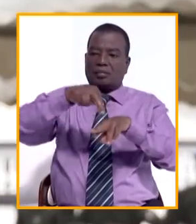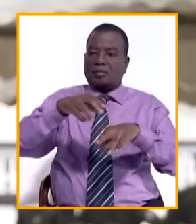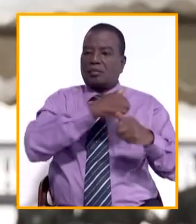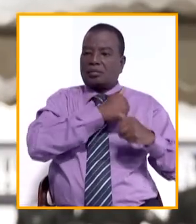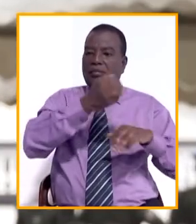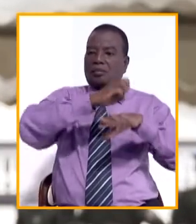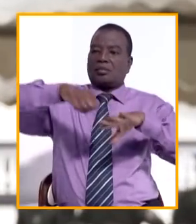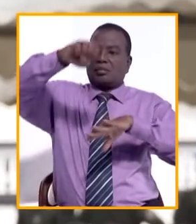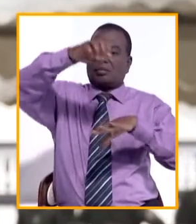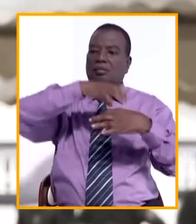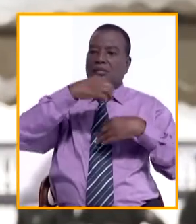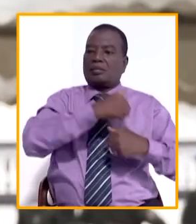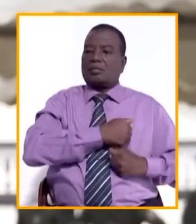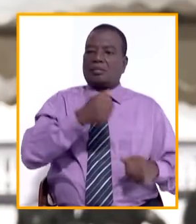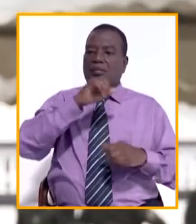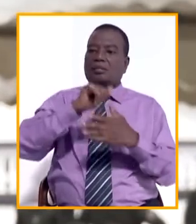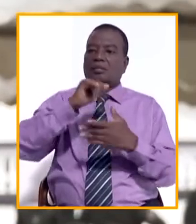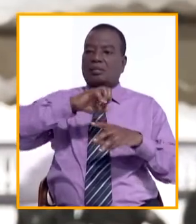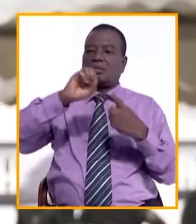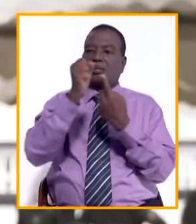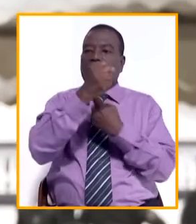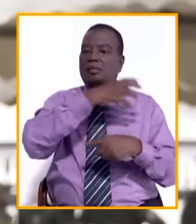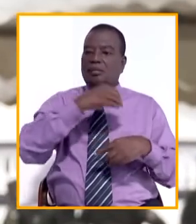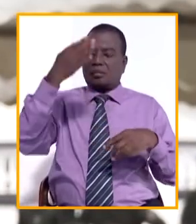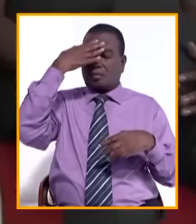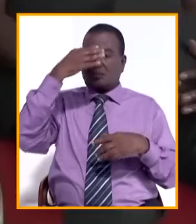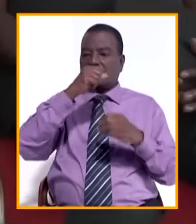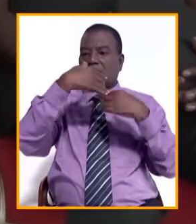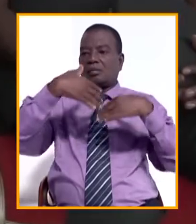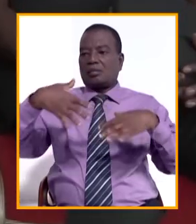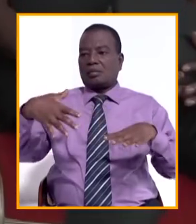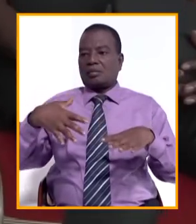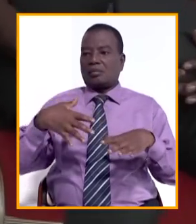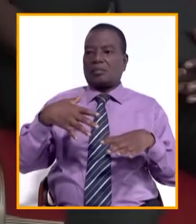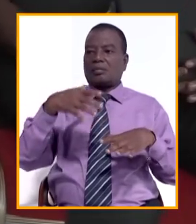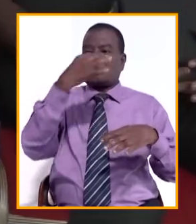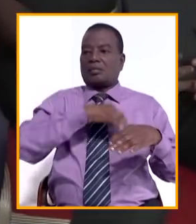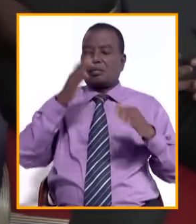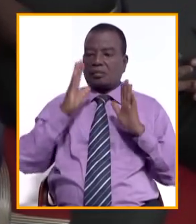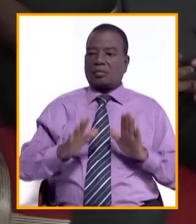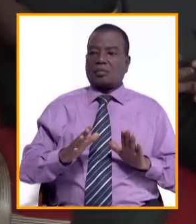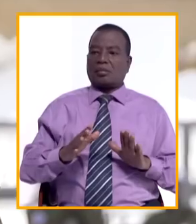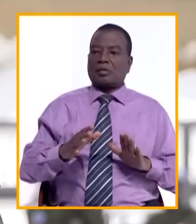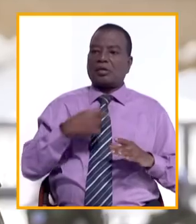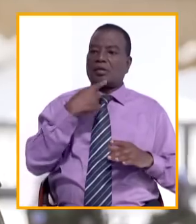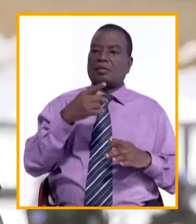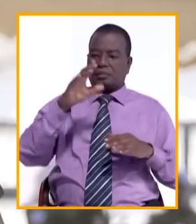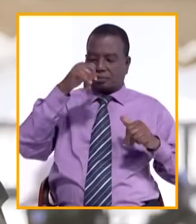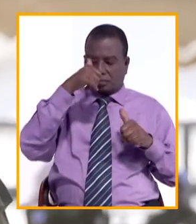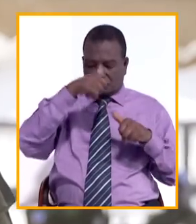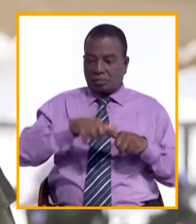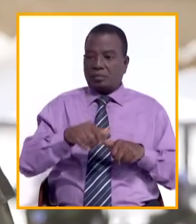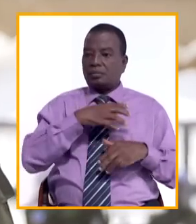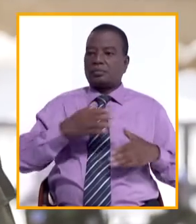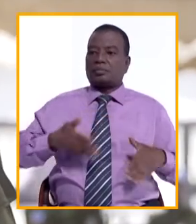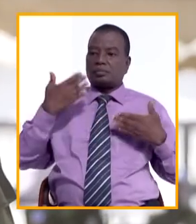chef suprême des armées, cette situation a connu un dénouement heureux. Les récipiendaires ont exprimé leur reconnaissance et